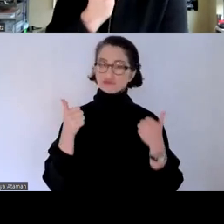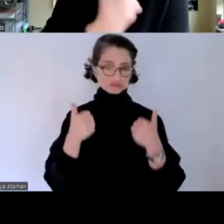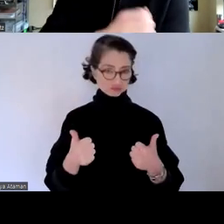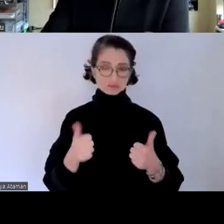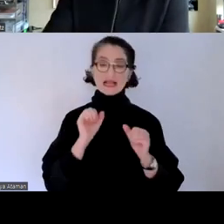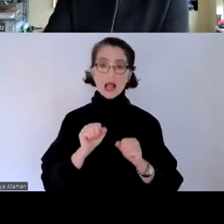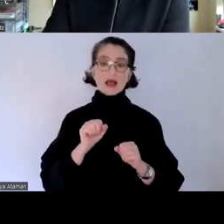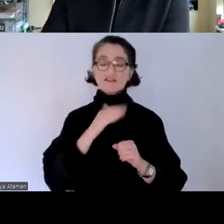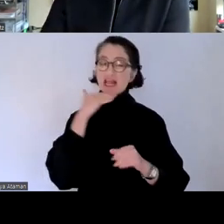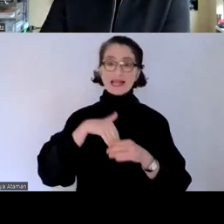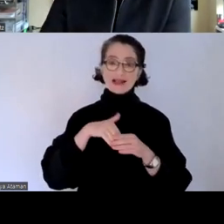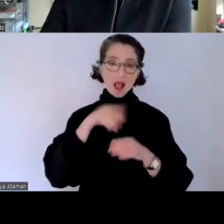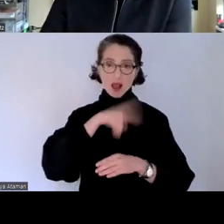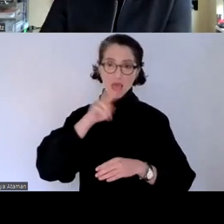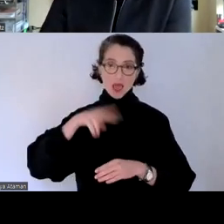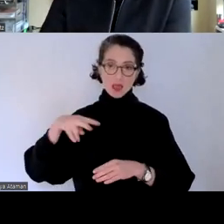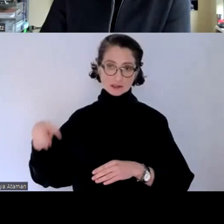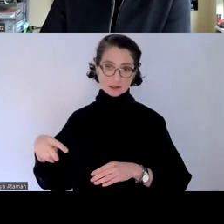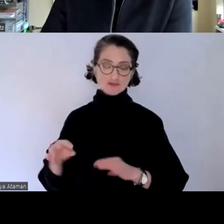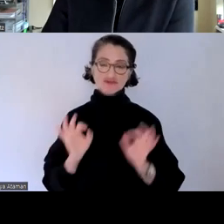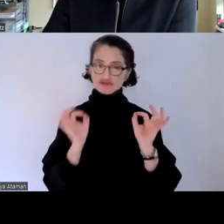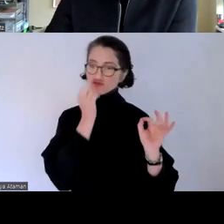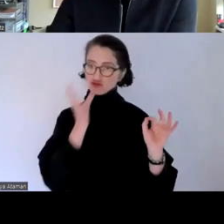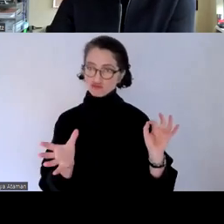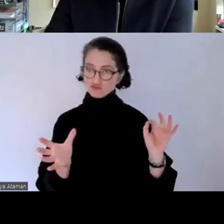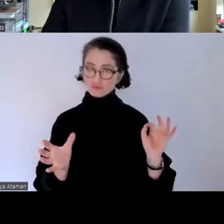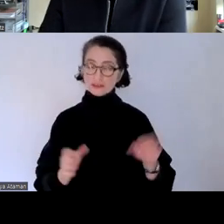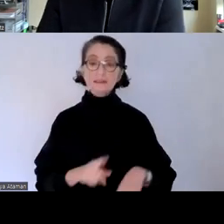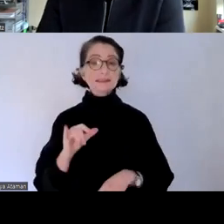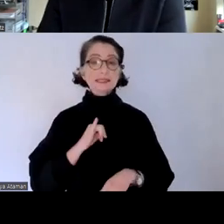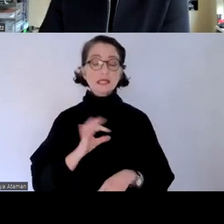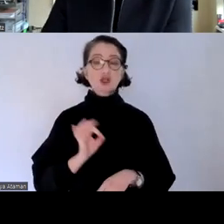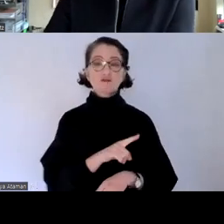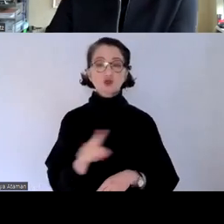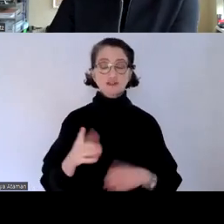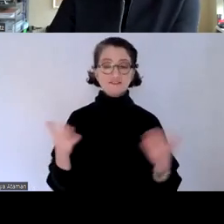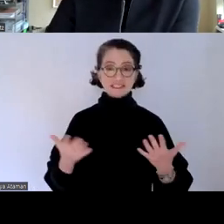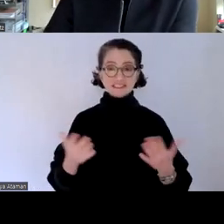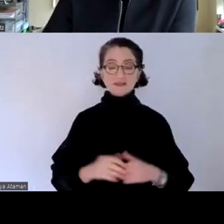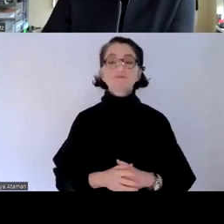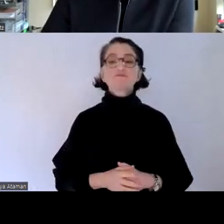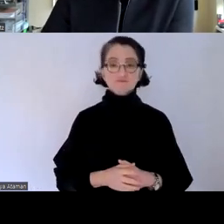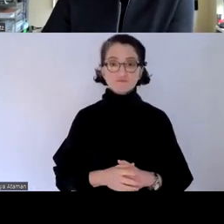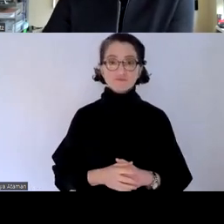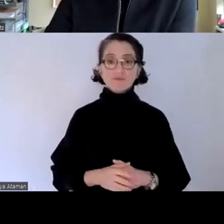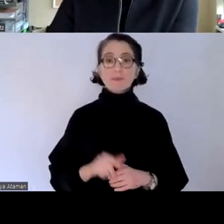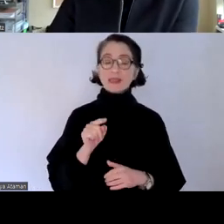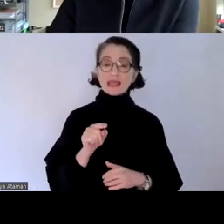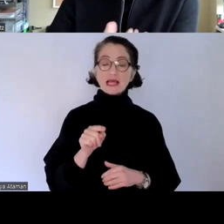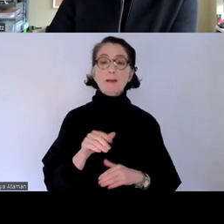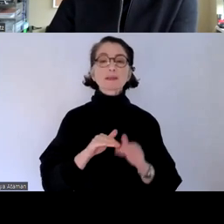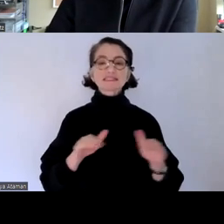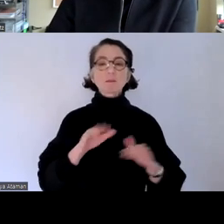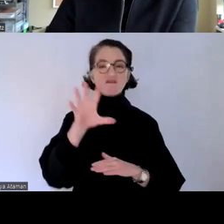belesen können vielleicht ganz interessant für sie dass also in diesen prinzipien der wahrnehmbarkeit der